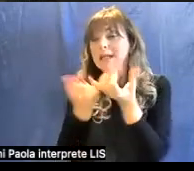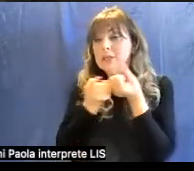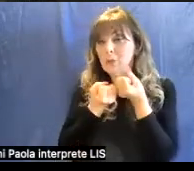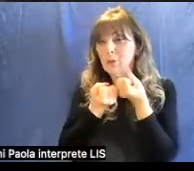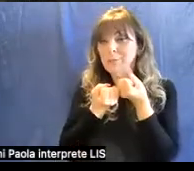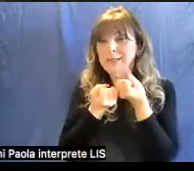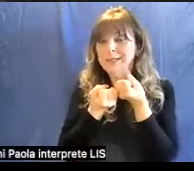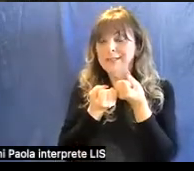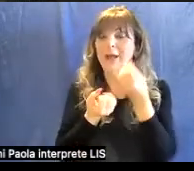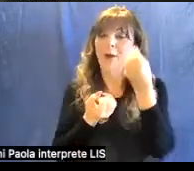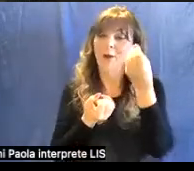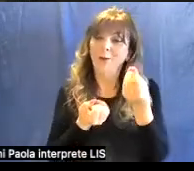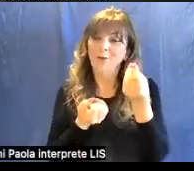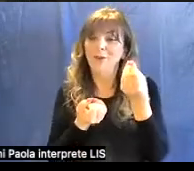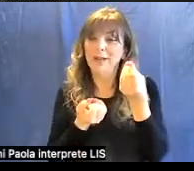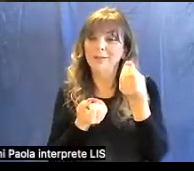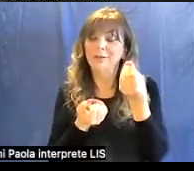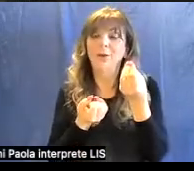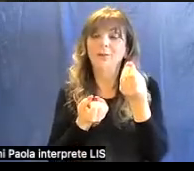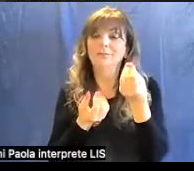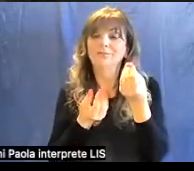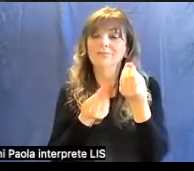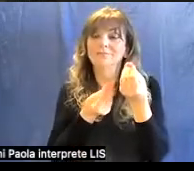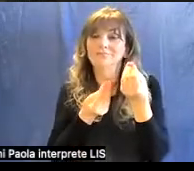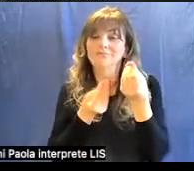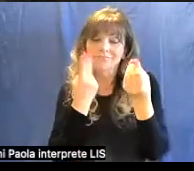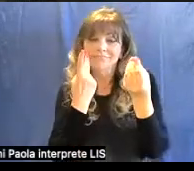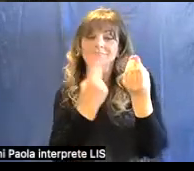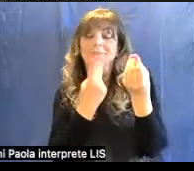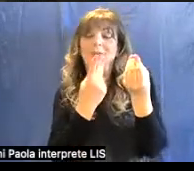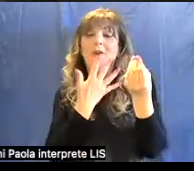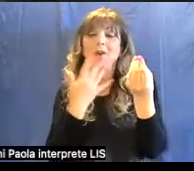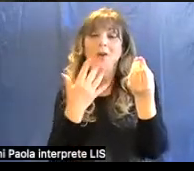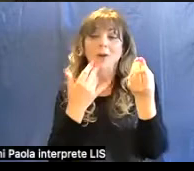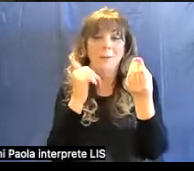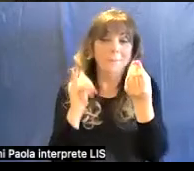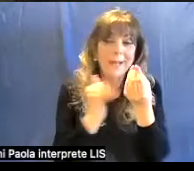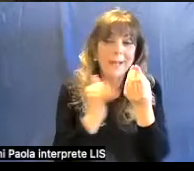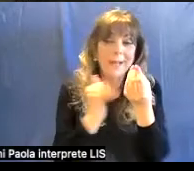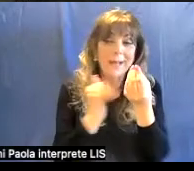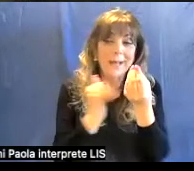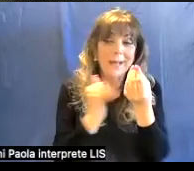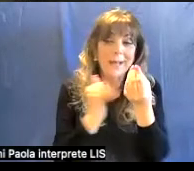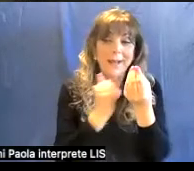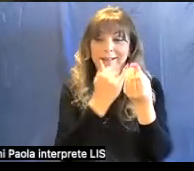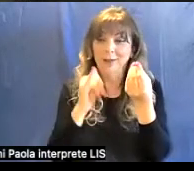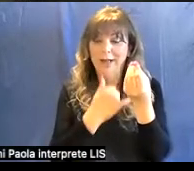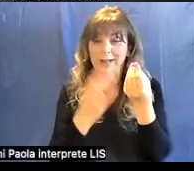l'oggetto ci apparirà di un colore specifico. Vediamo